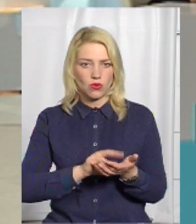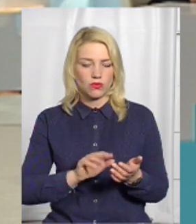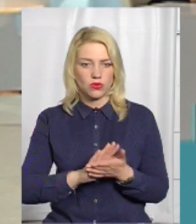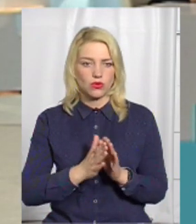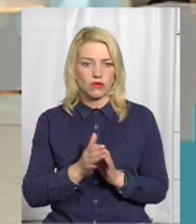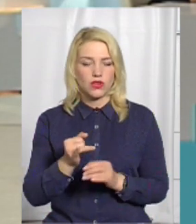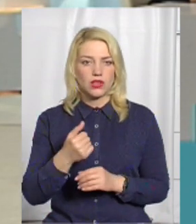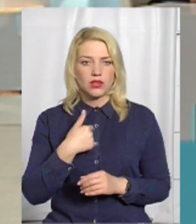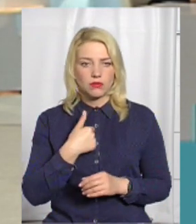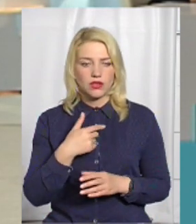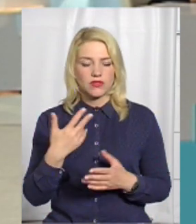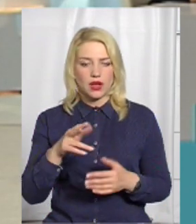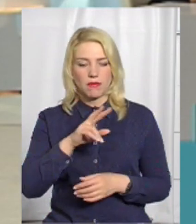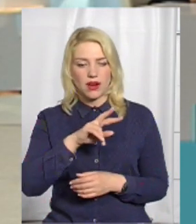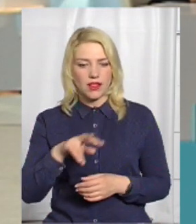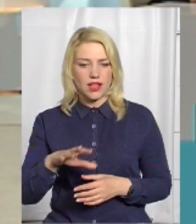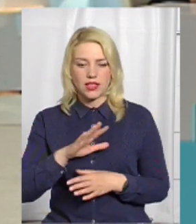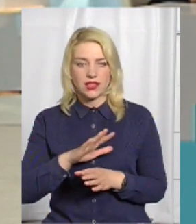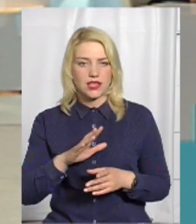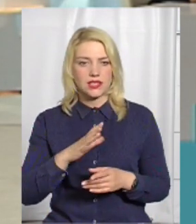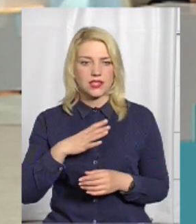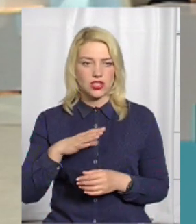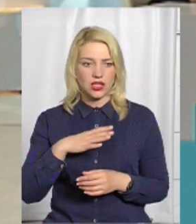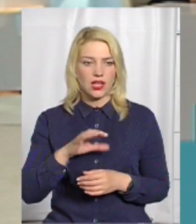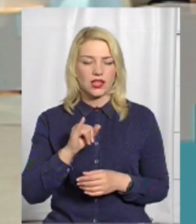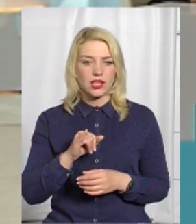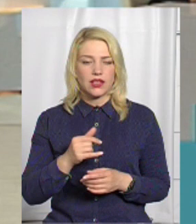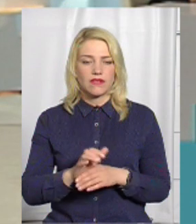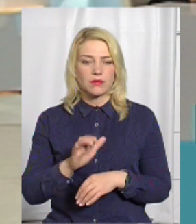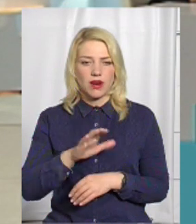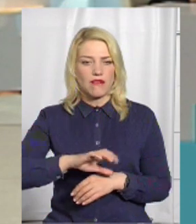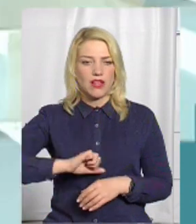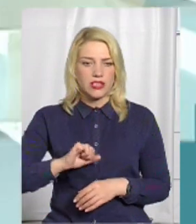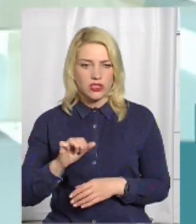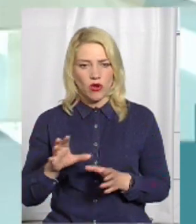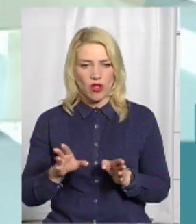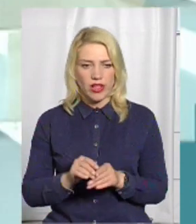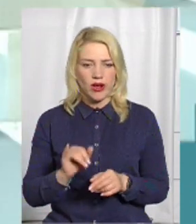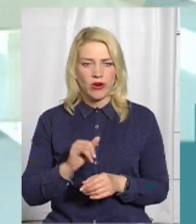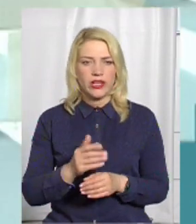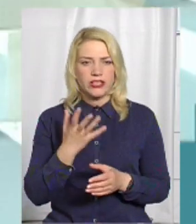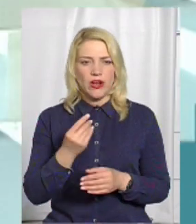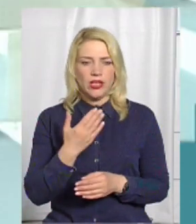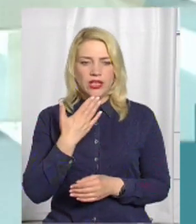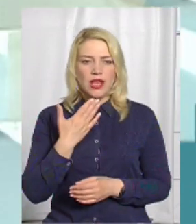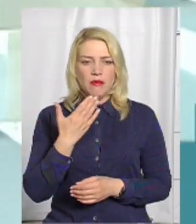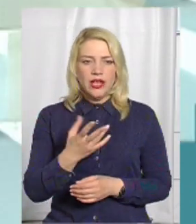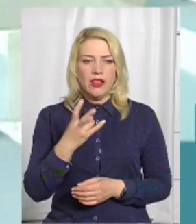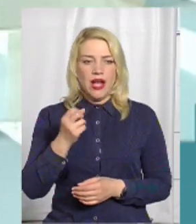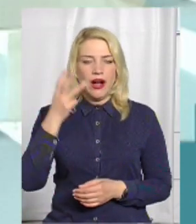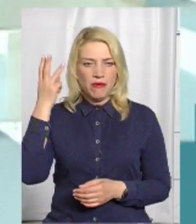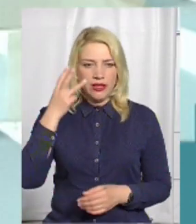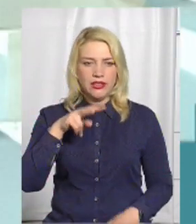і ми ще й паралельно сьогодні вже не стали чекати, відправили так само з колегою ще один запит вже прямо на Хмельницький